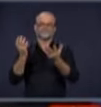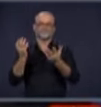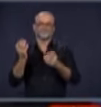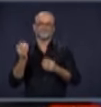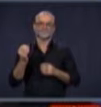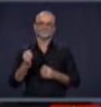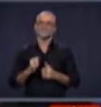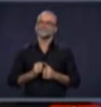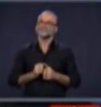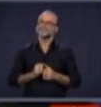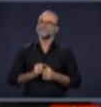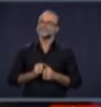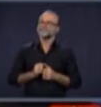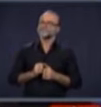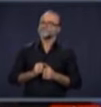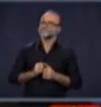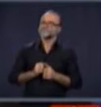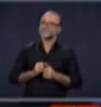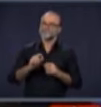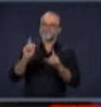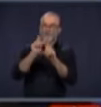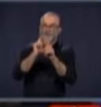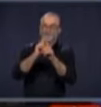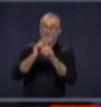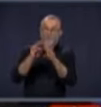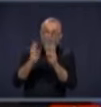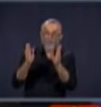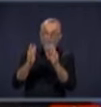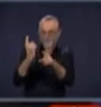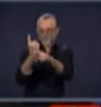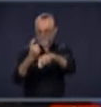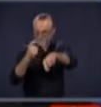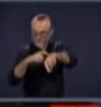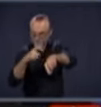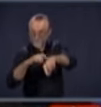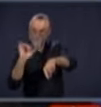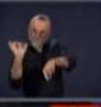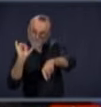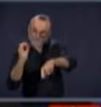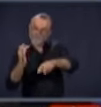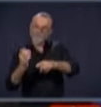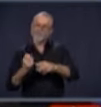pour nous assurer de le faire au bon moment.